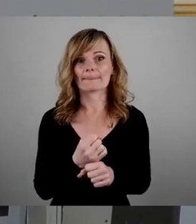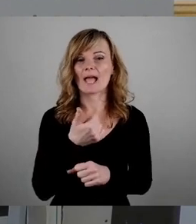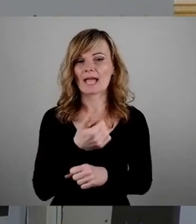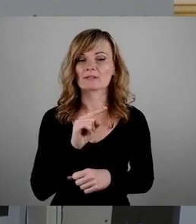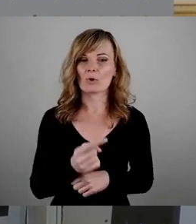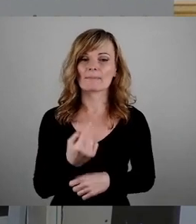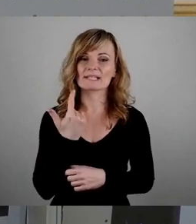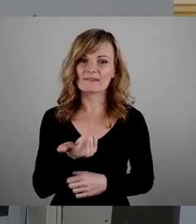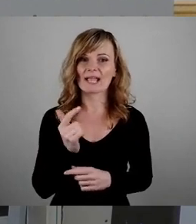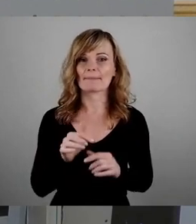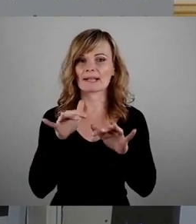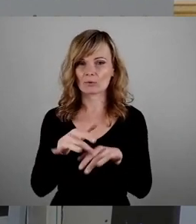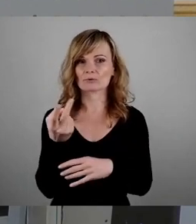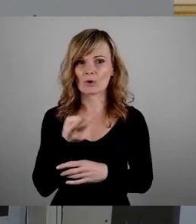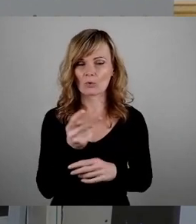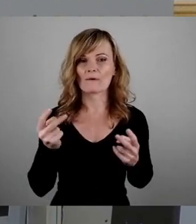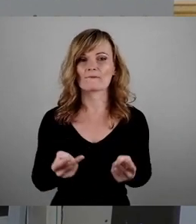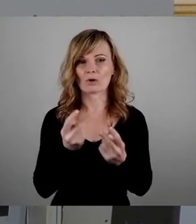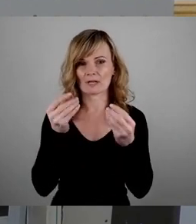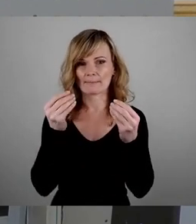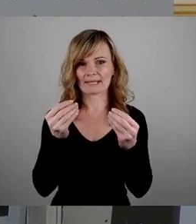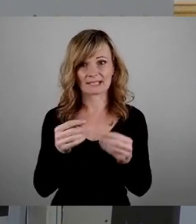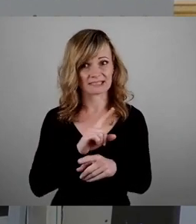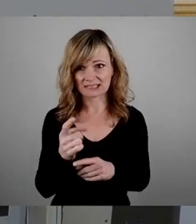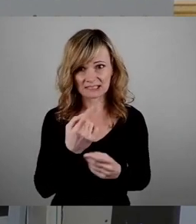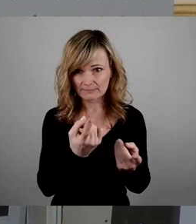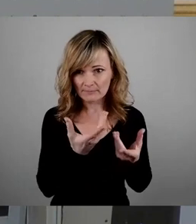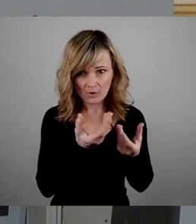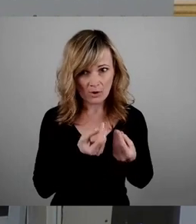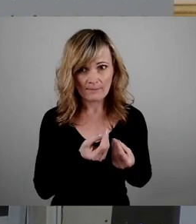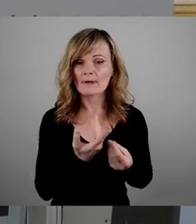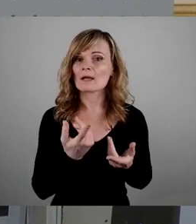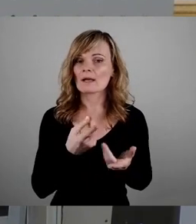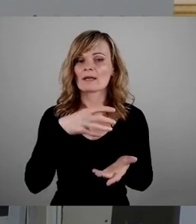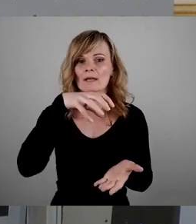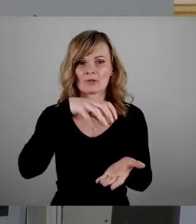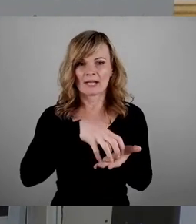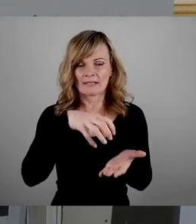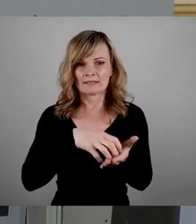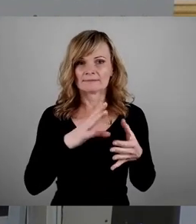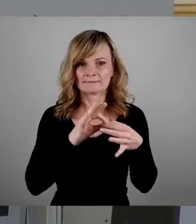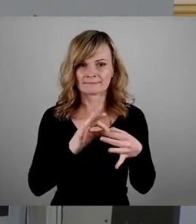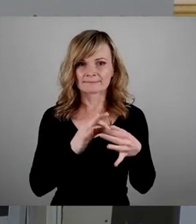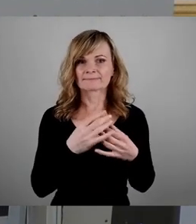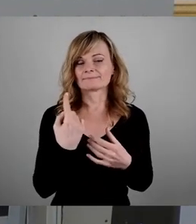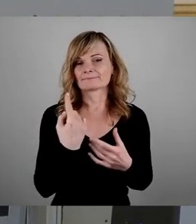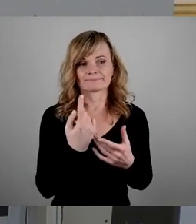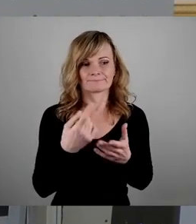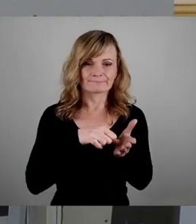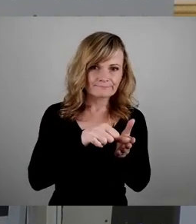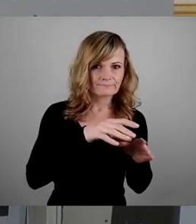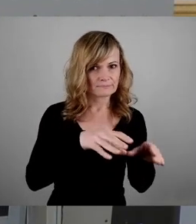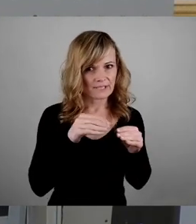Millionen Euro an Fördermitteln, die nicht gekommen sind, durch die Stadt getragen werden können, damit die dringend nötigen